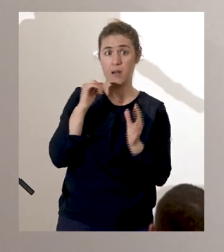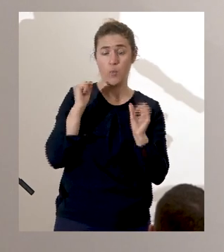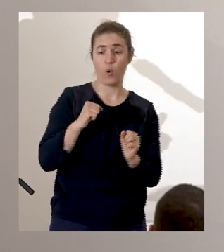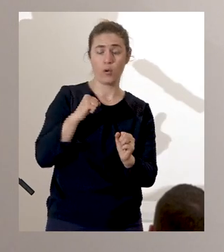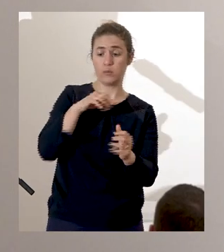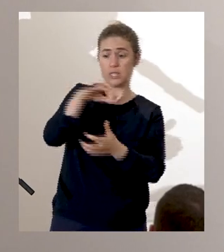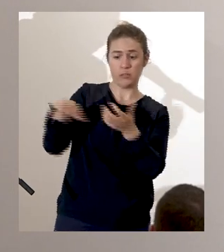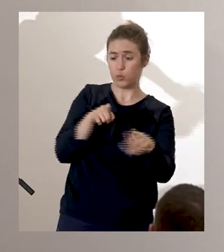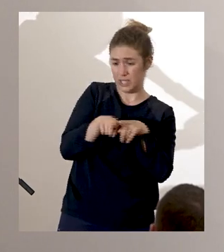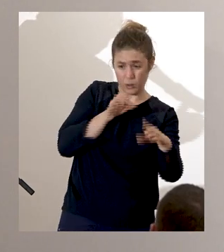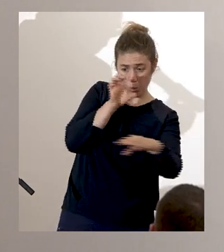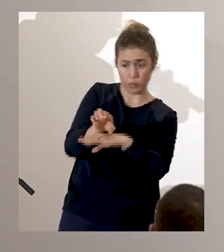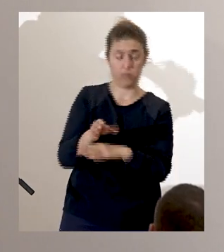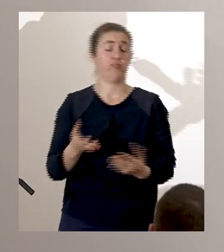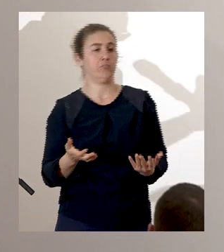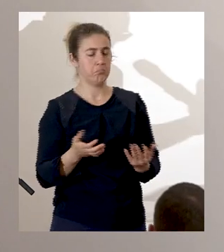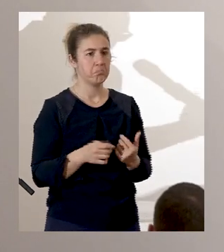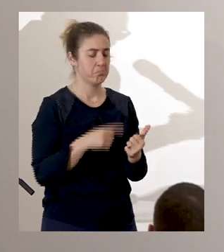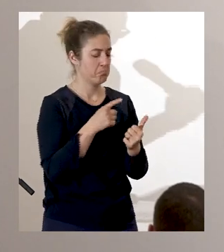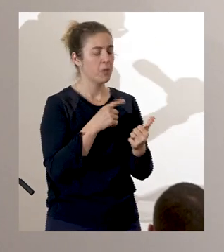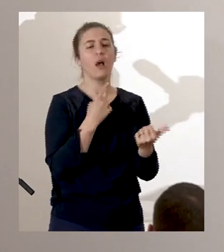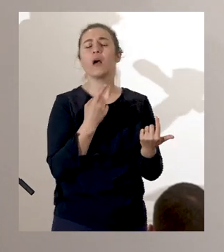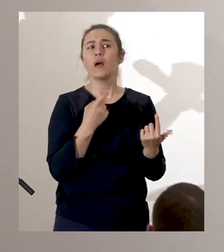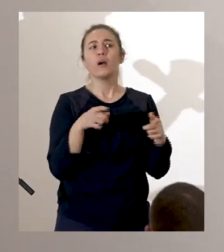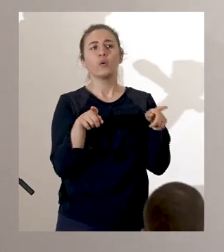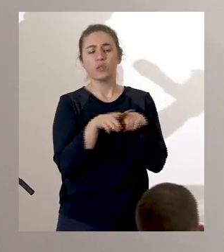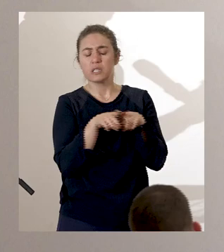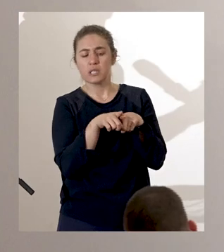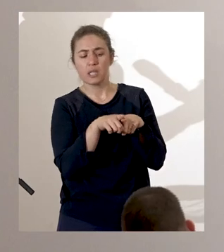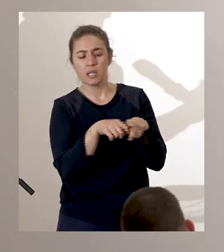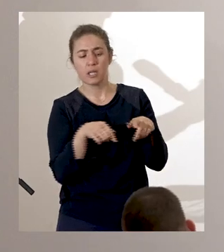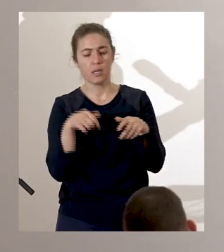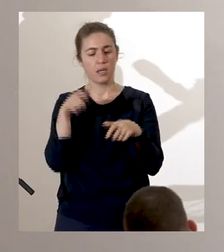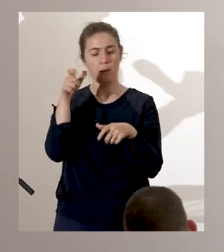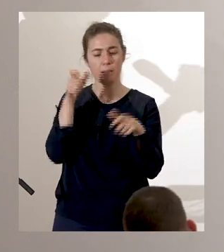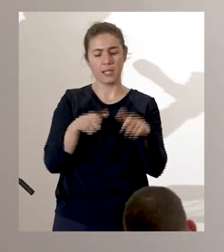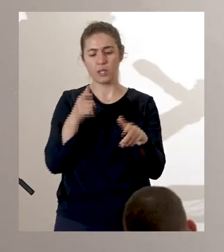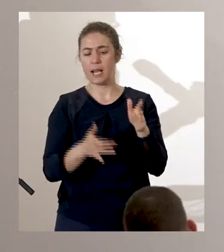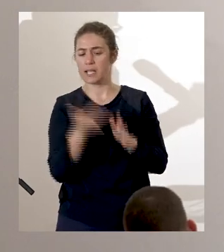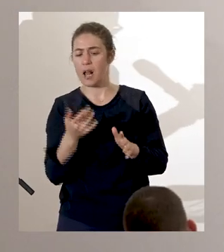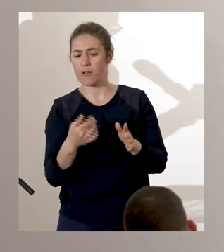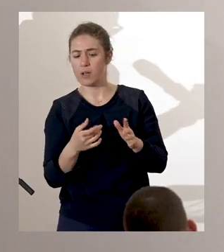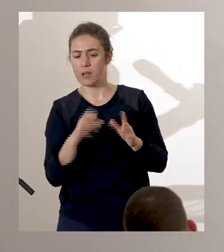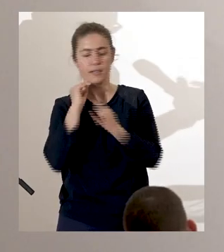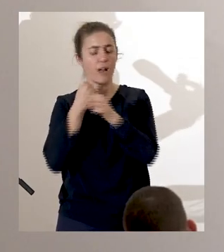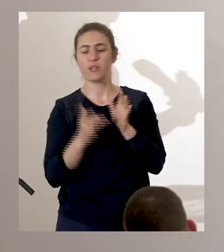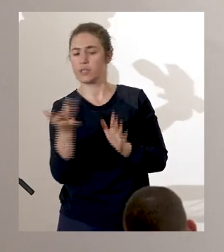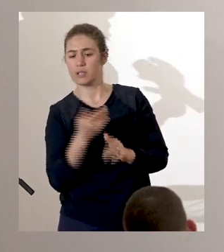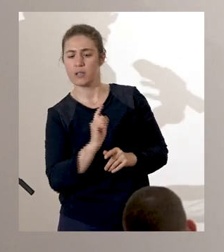servile. Ils promettaient également de renvoyer à leurs maîtres les esclaves fugitifs qui arriveraient dans leur village.